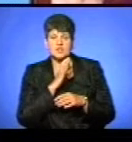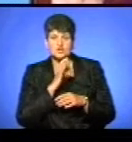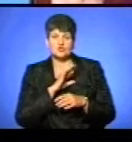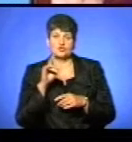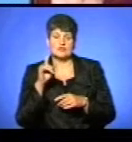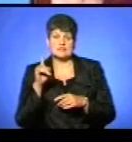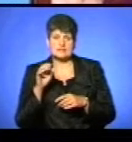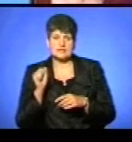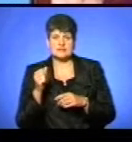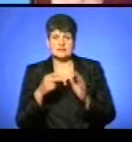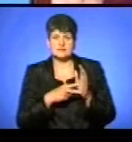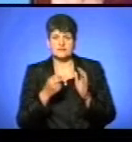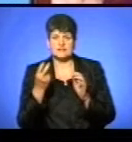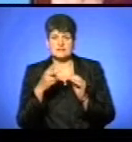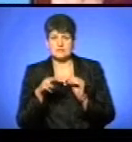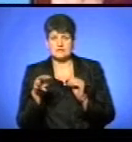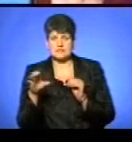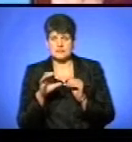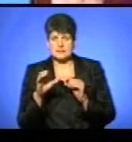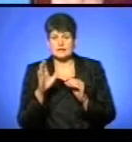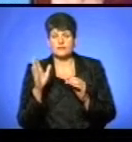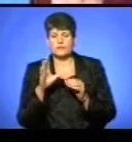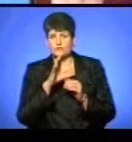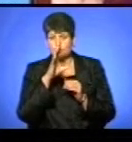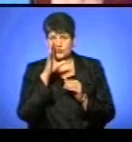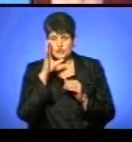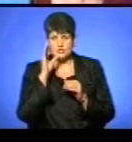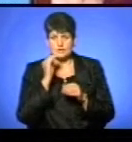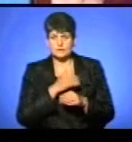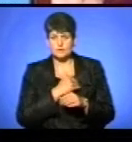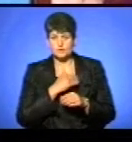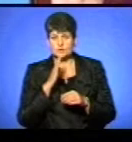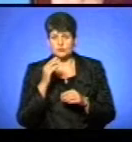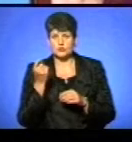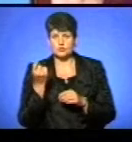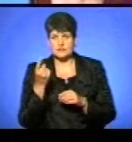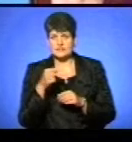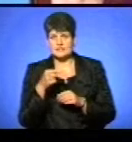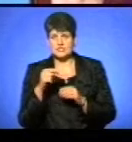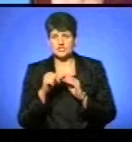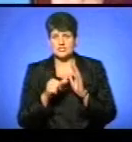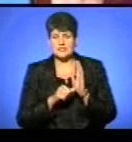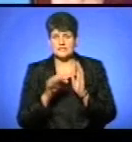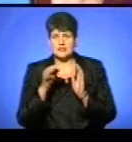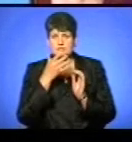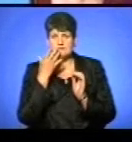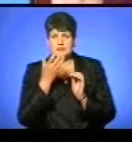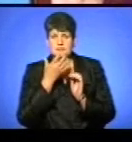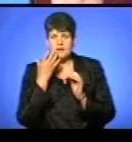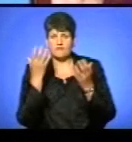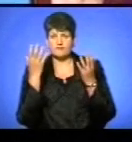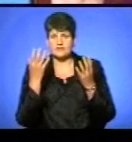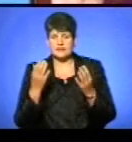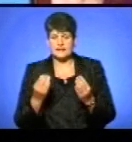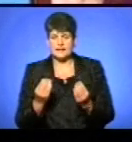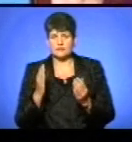-12 метрів за секунду. Температура повітря вночі по області становитиме 11-16 градусів тепла. В день